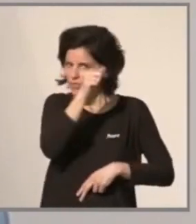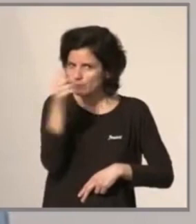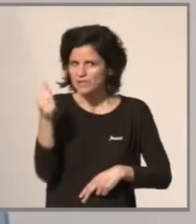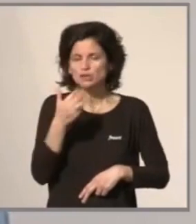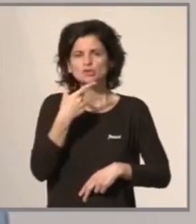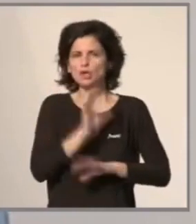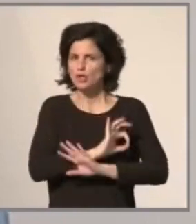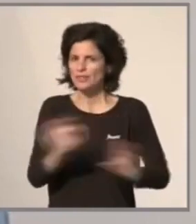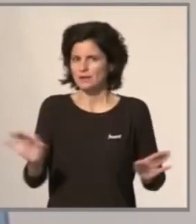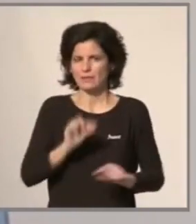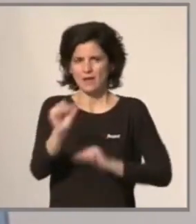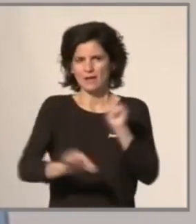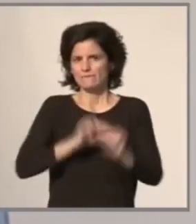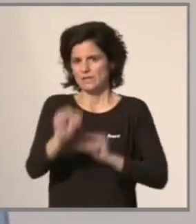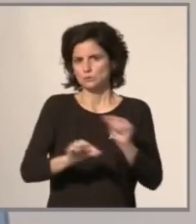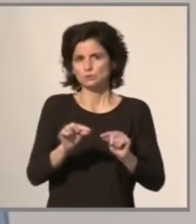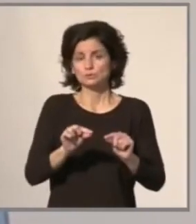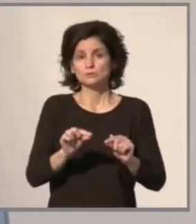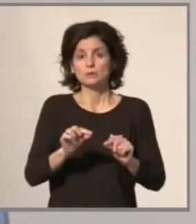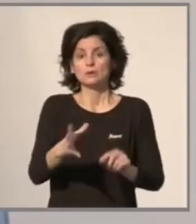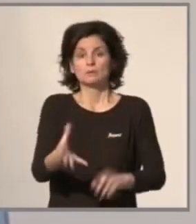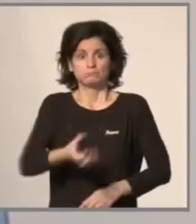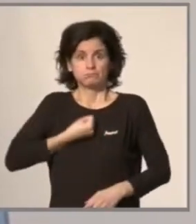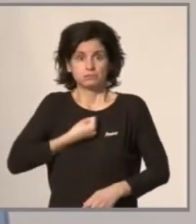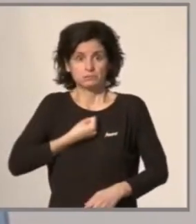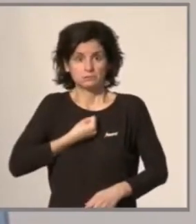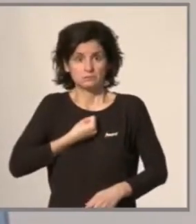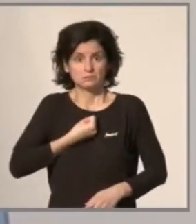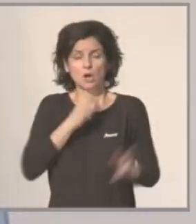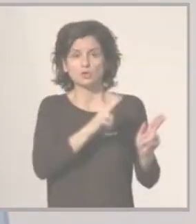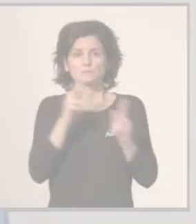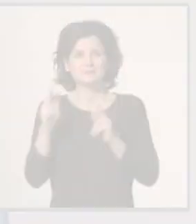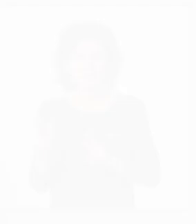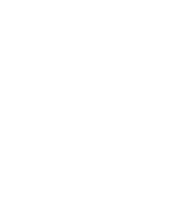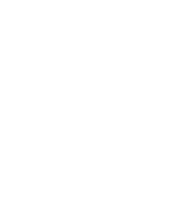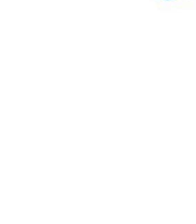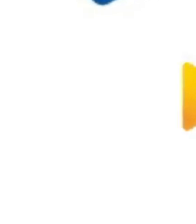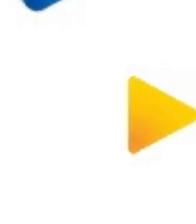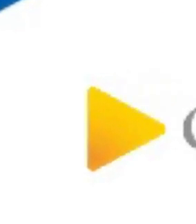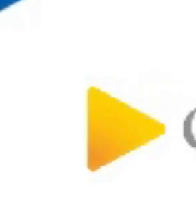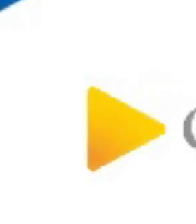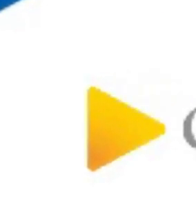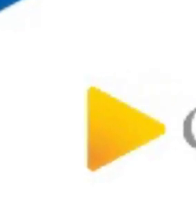I ens posem malalts, ens hem'hospitalitzar, podem acabar en la UCI i podem acabar morts. I això és el que sabem.